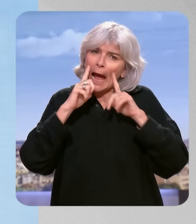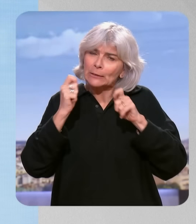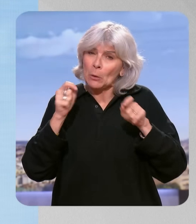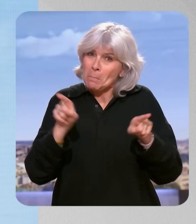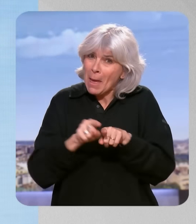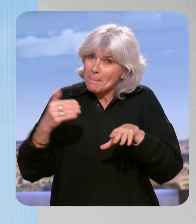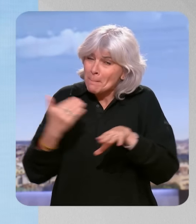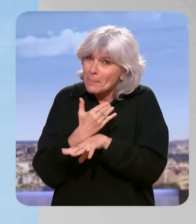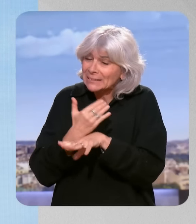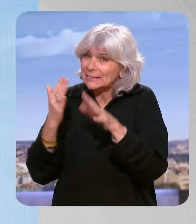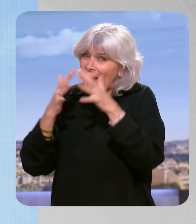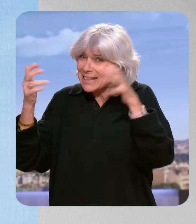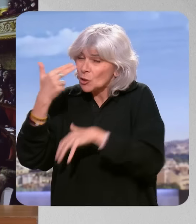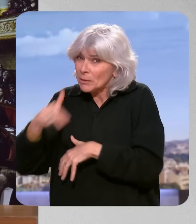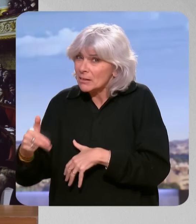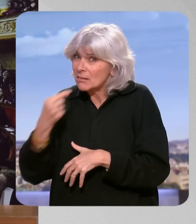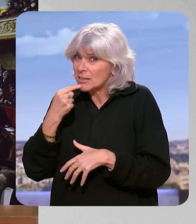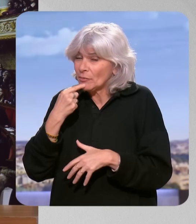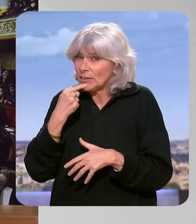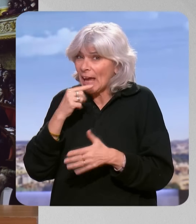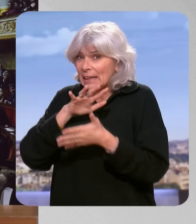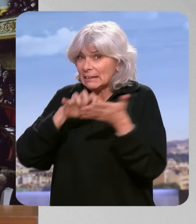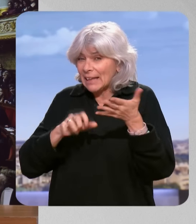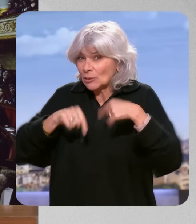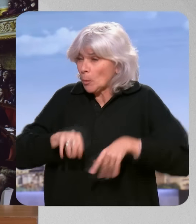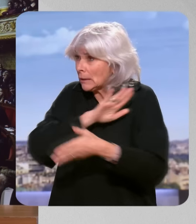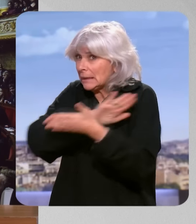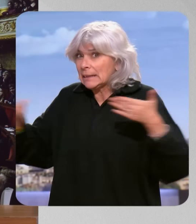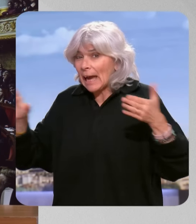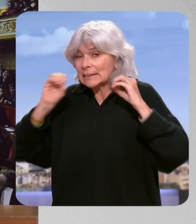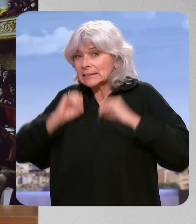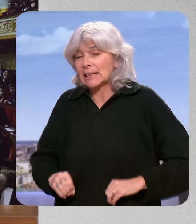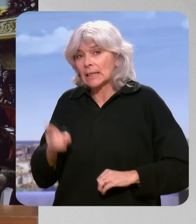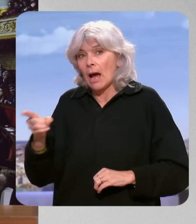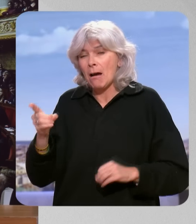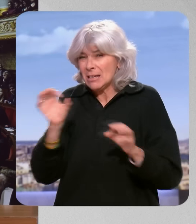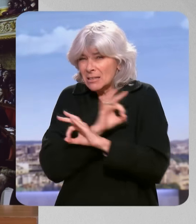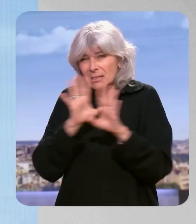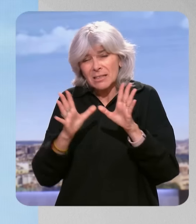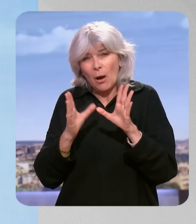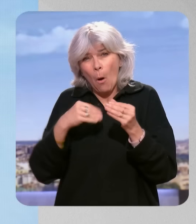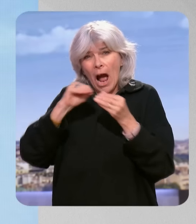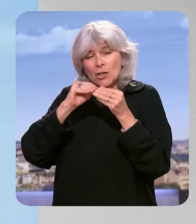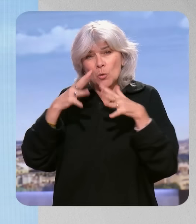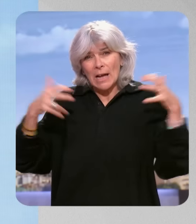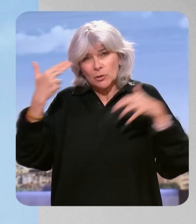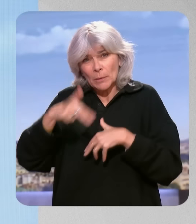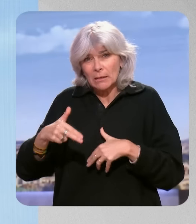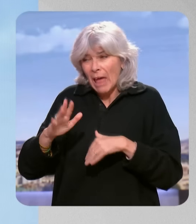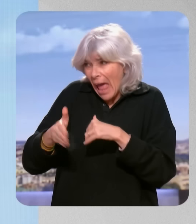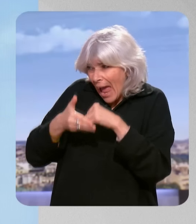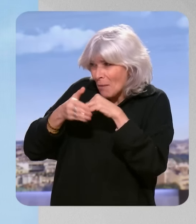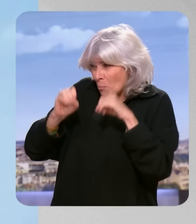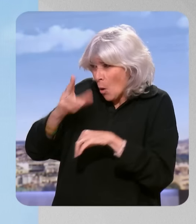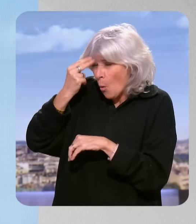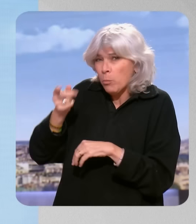si la même chose arrive lors du vote dans l'hémicycle, c le texte du gouvernement qui va aller directement au Sénat sans aucun ajout de l'Assemblée nationale. Aidez-nous à comprendre